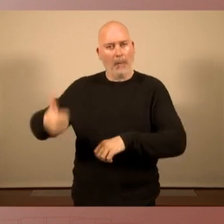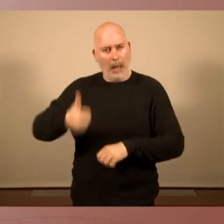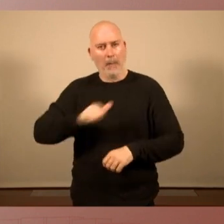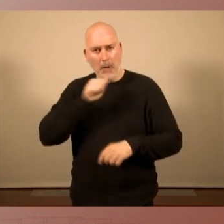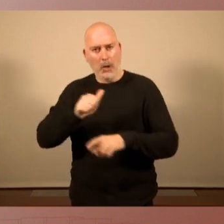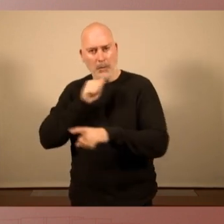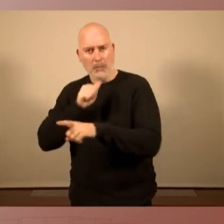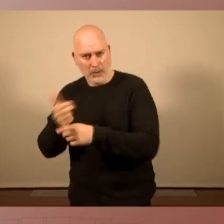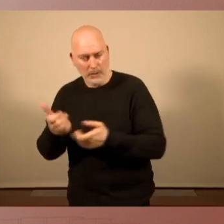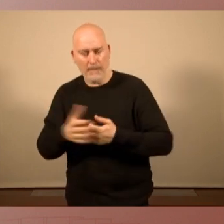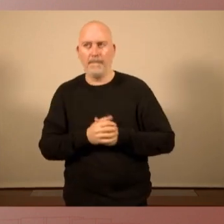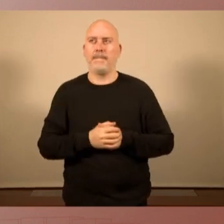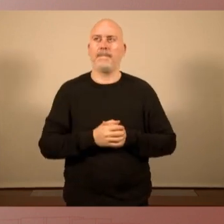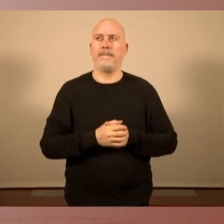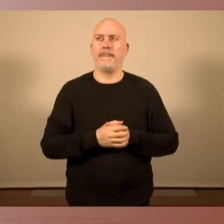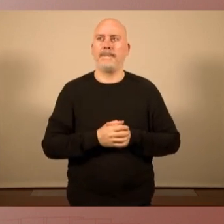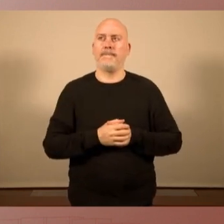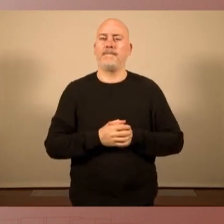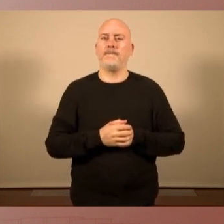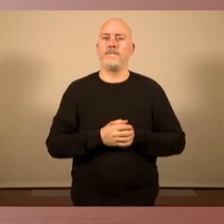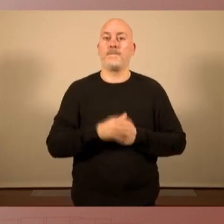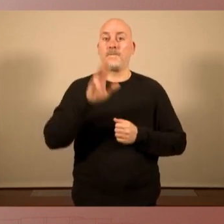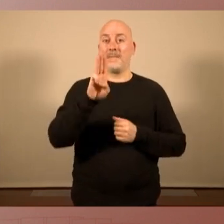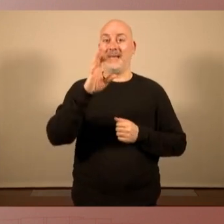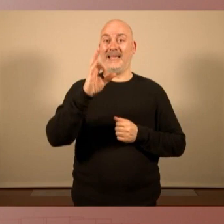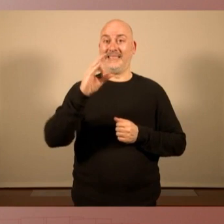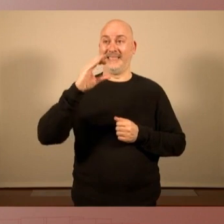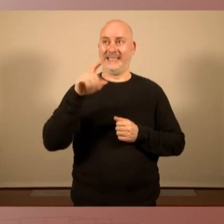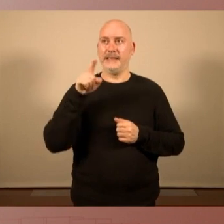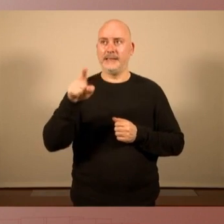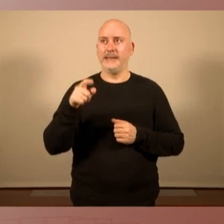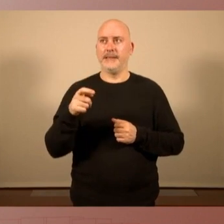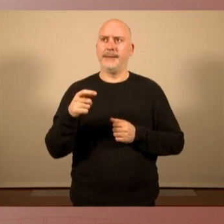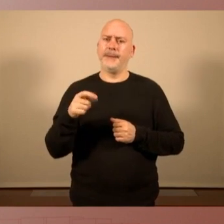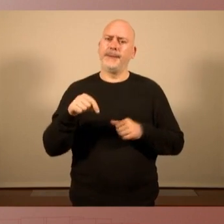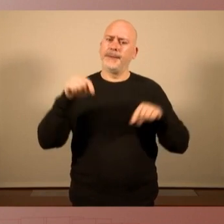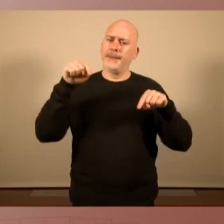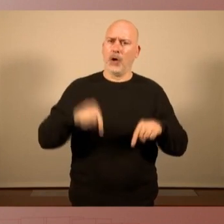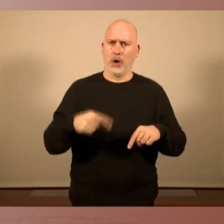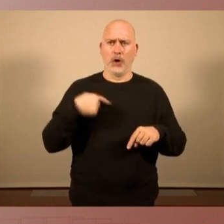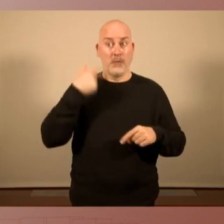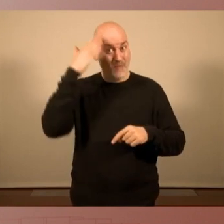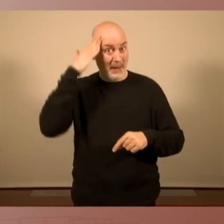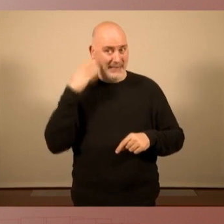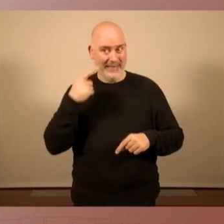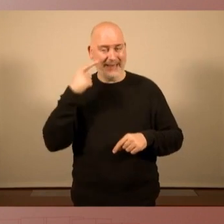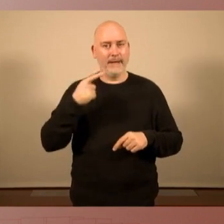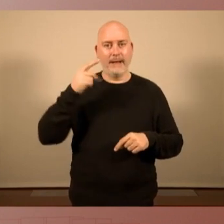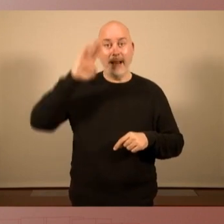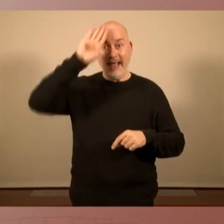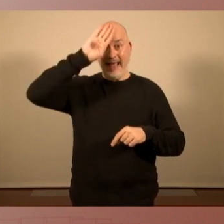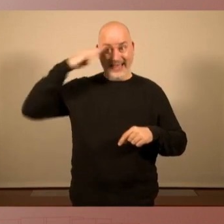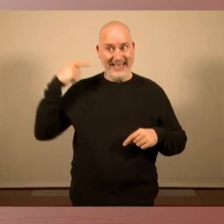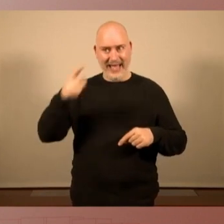El PSC estava enrabiat, m'hem vist el senyor Illa enrabiat, nerviós.